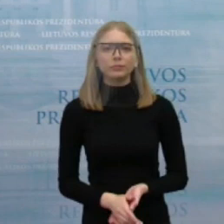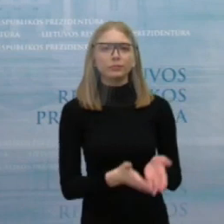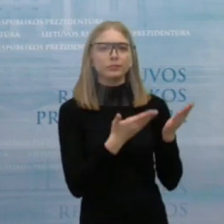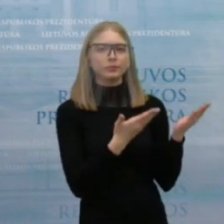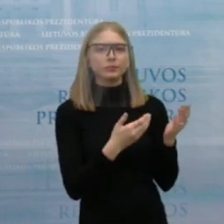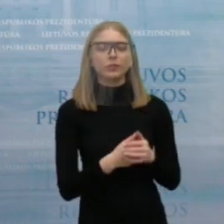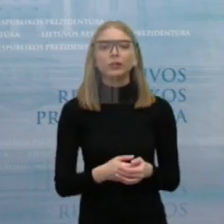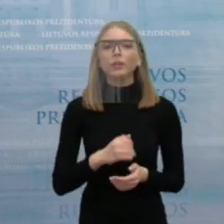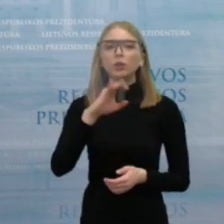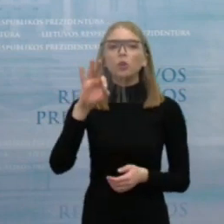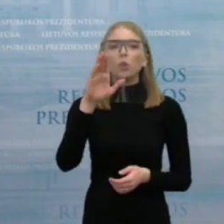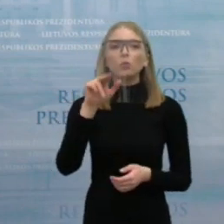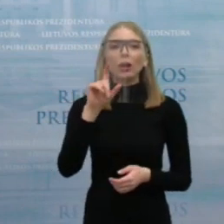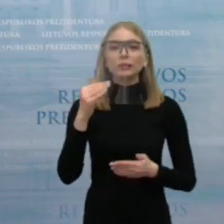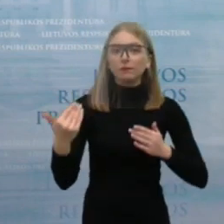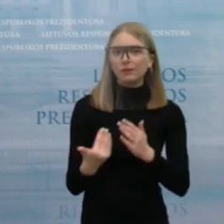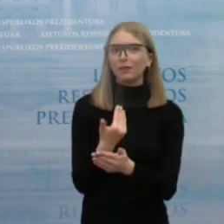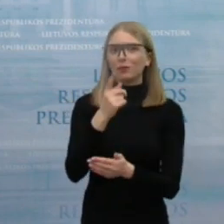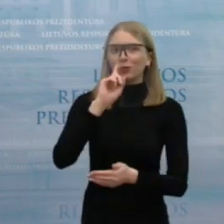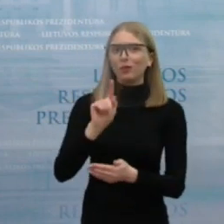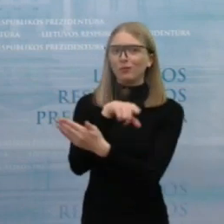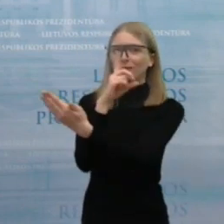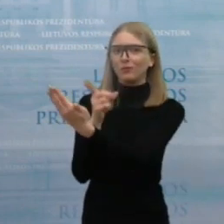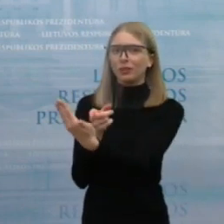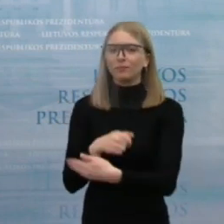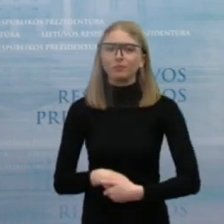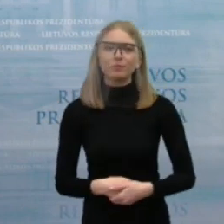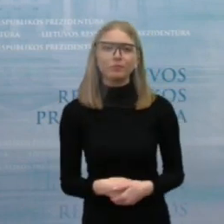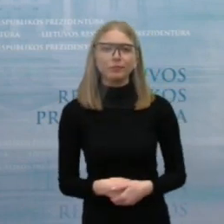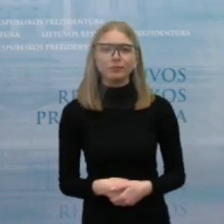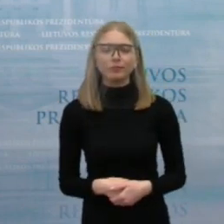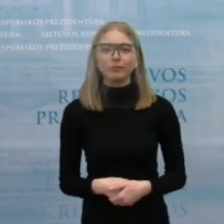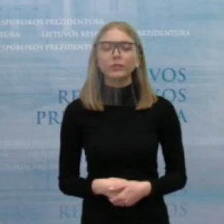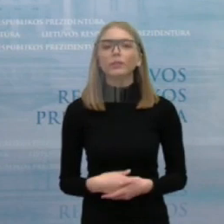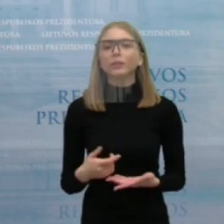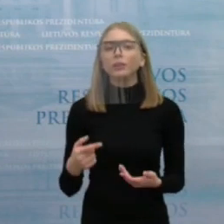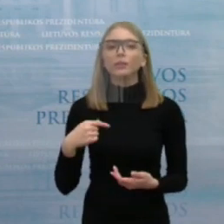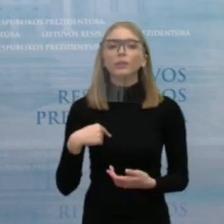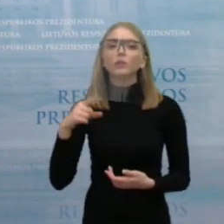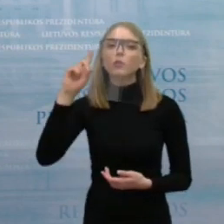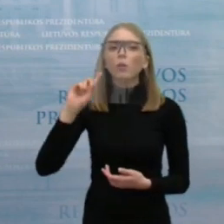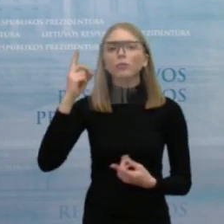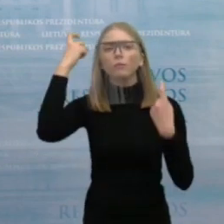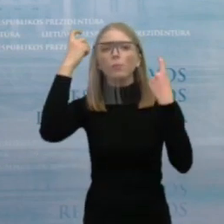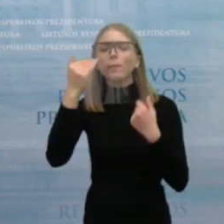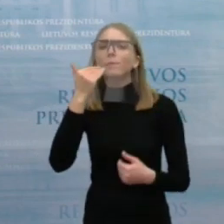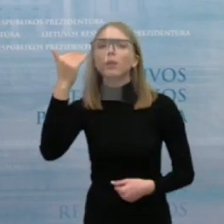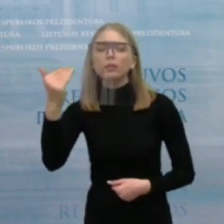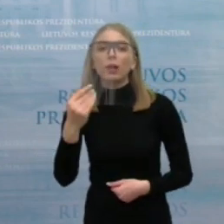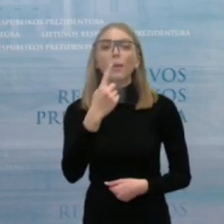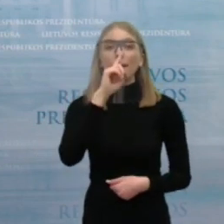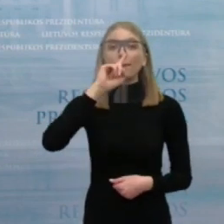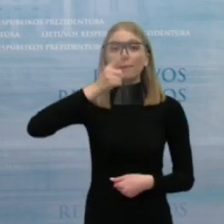Ramūnas Jakubauskas Bėnes dar kartelį. Prašau, Ramūnai. Jo, norėjau pasitikslinti šiek tiek, tai vis dėlto praėjo